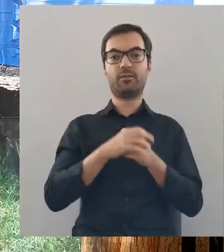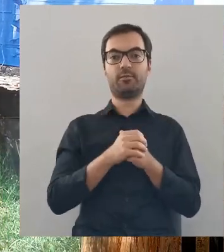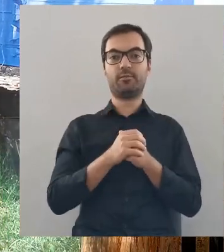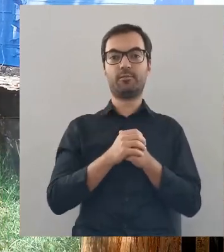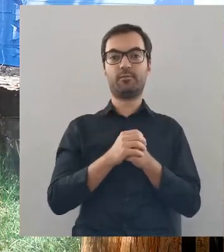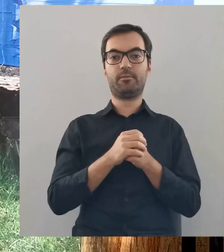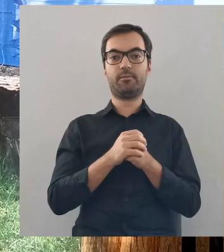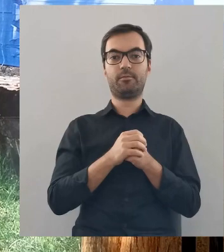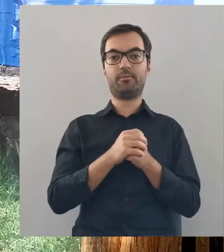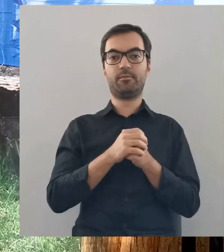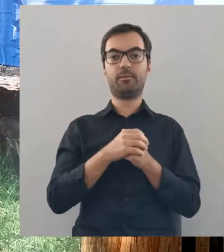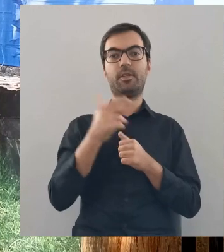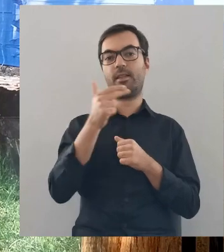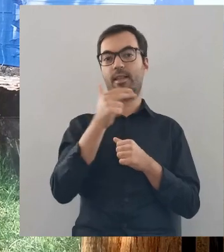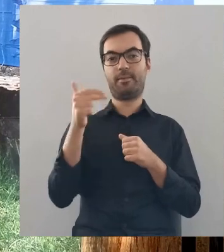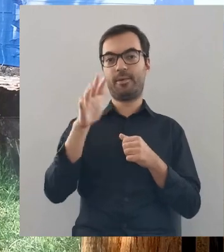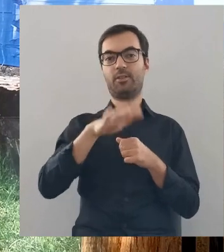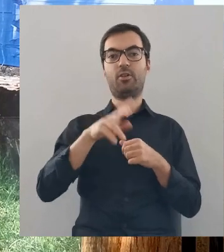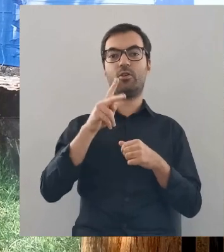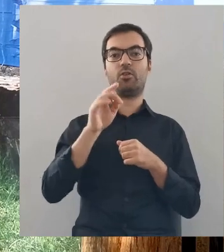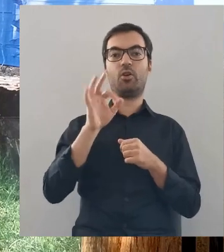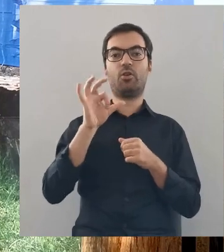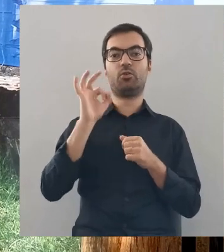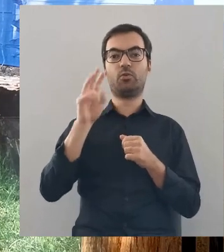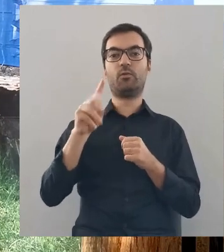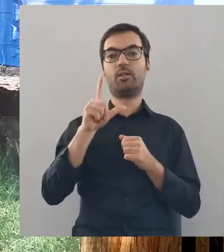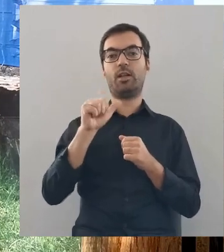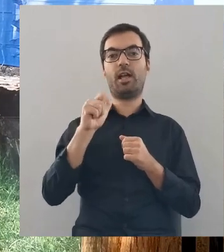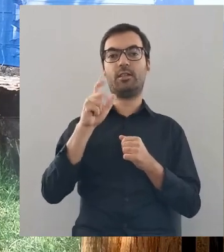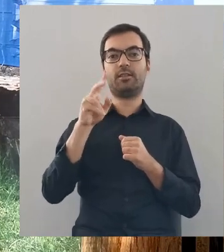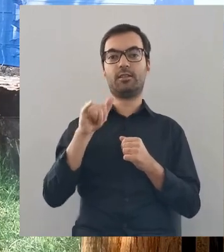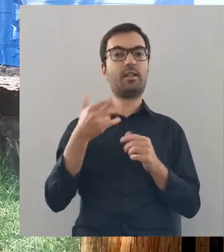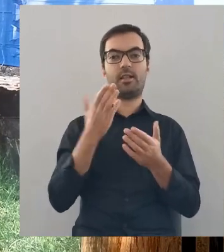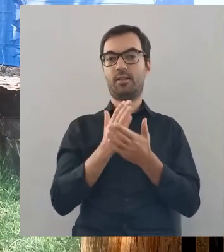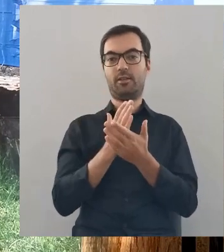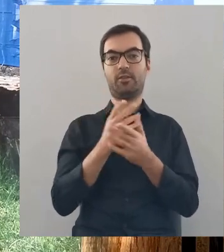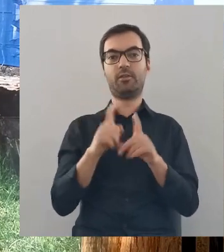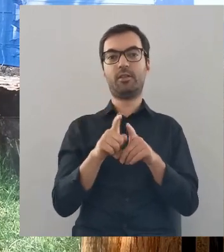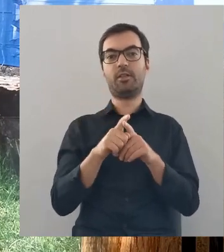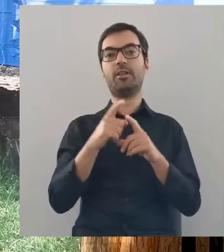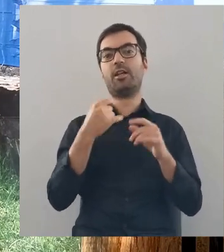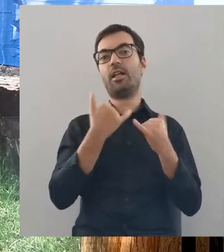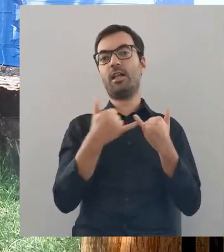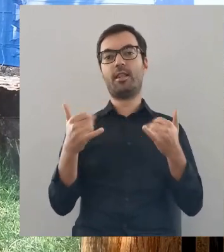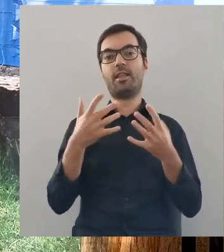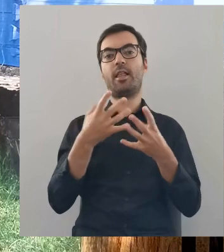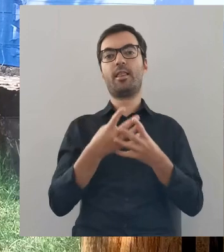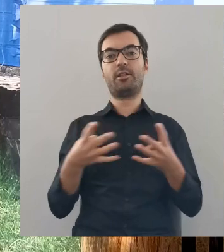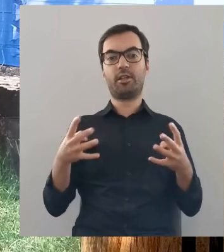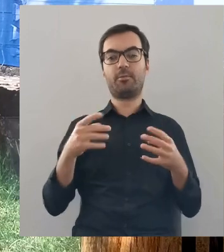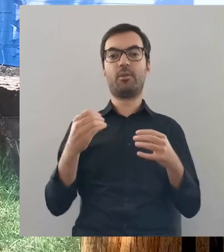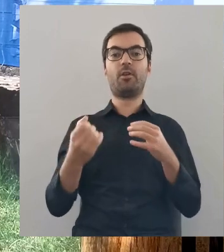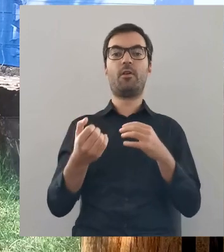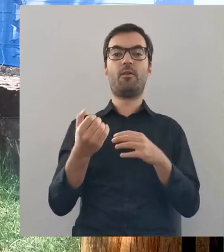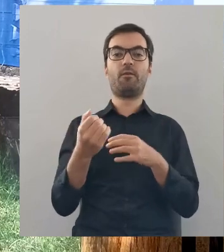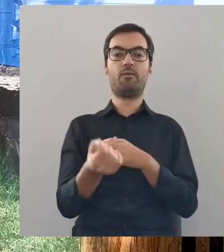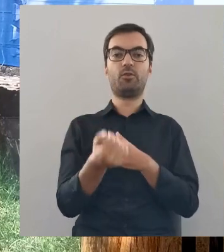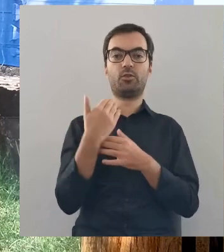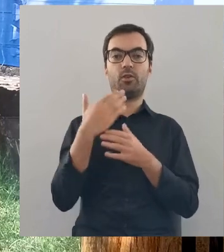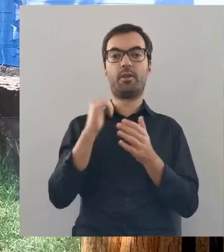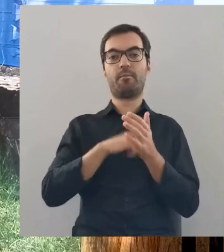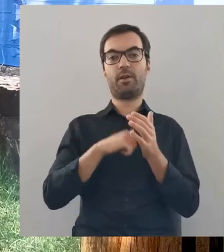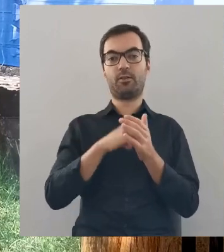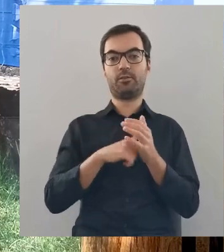ciekawych historycznych informacji, na temat samego Kosowa-Lackiego, ale nie tylko, bo też i innych terenów